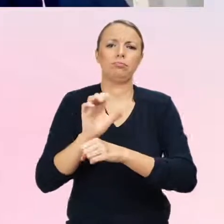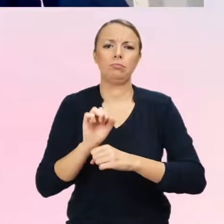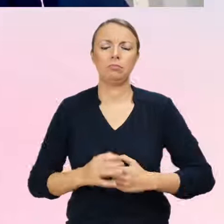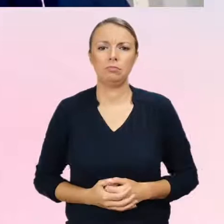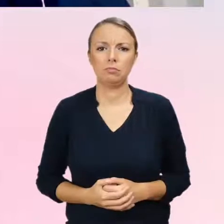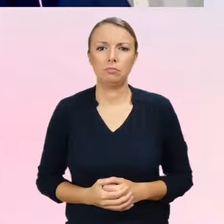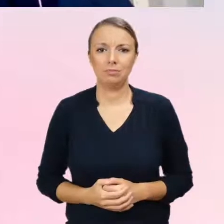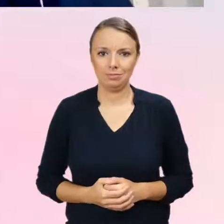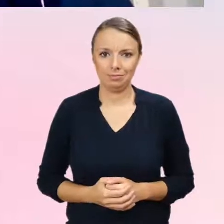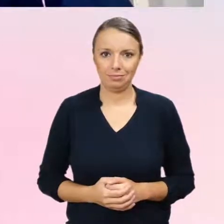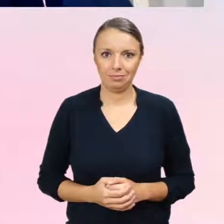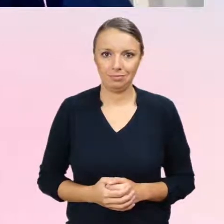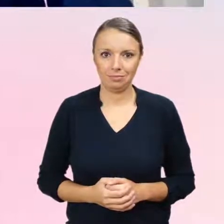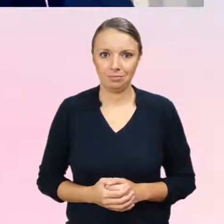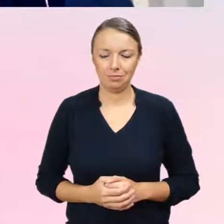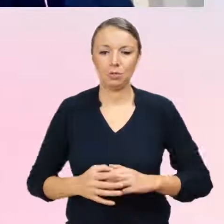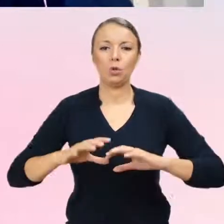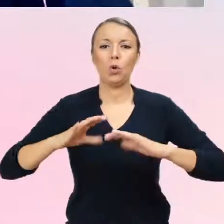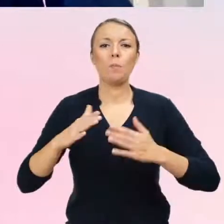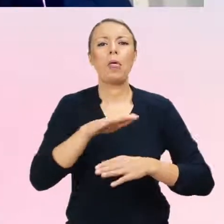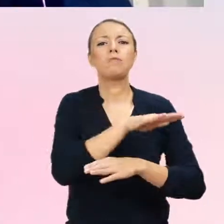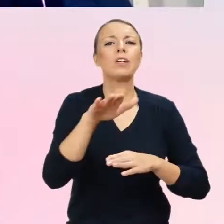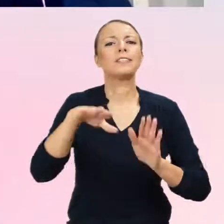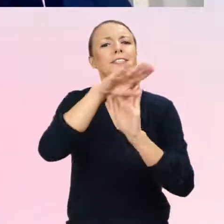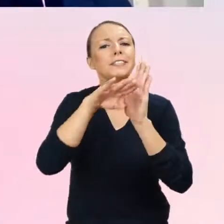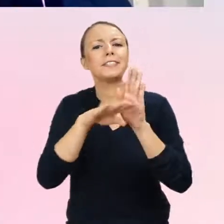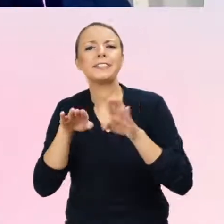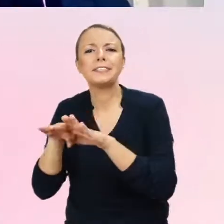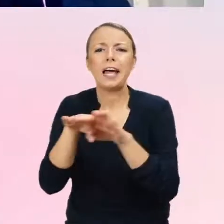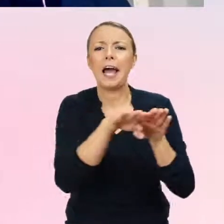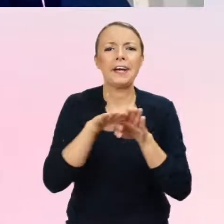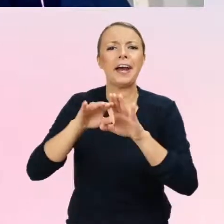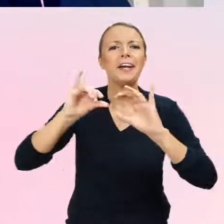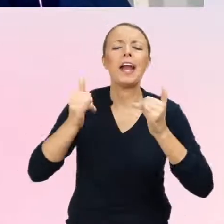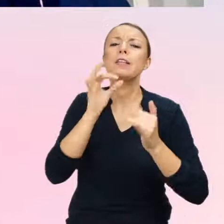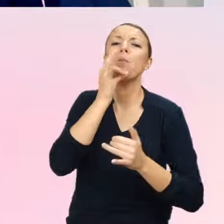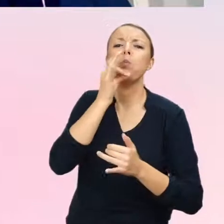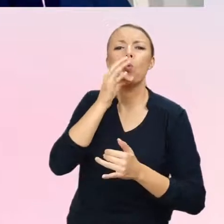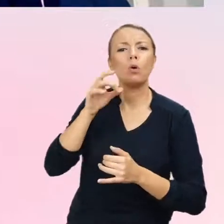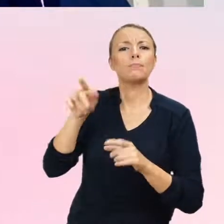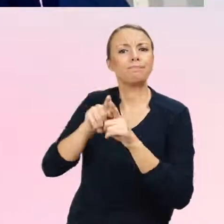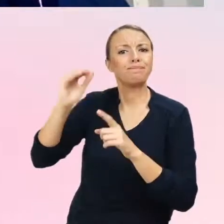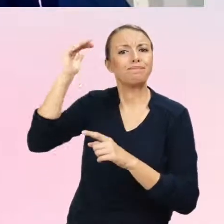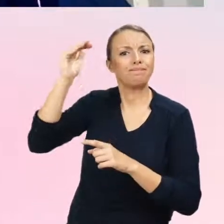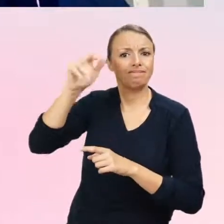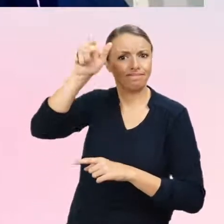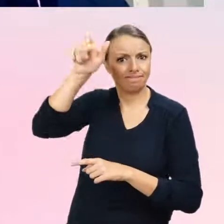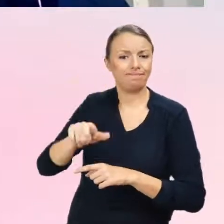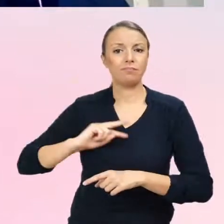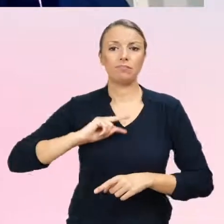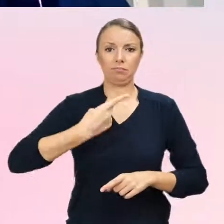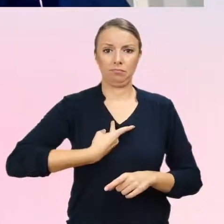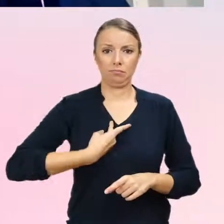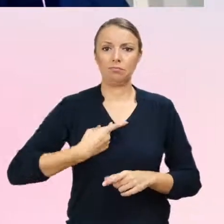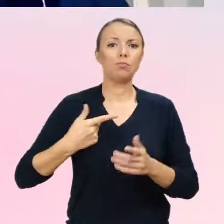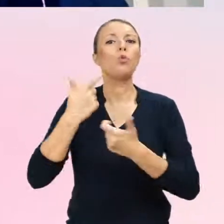Właściwie jakby wszelkie te standardy postępowania wobec młodzieży transpłciowej, one obecnie są poddawane